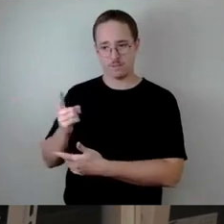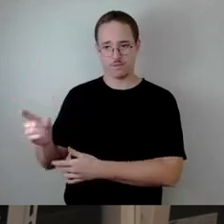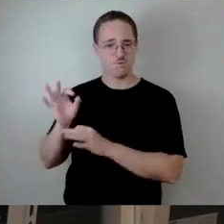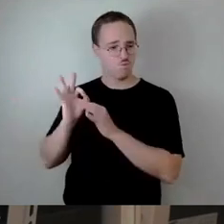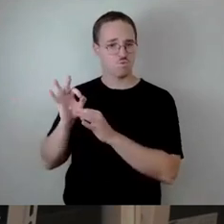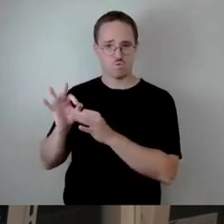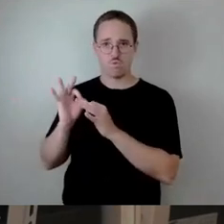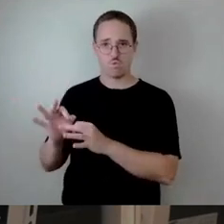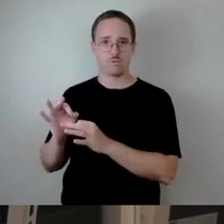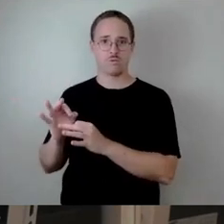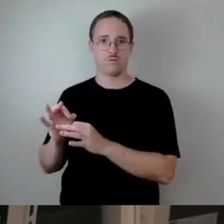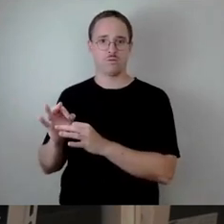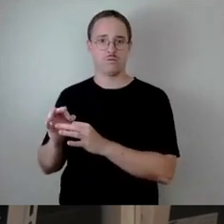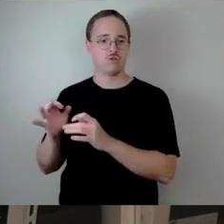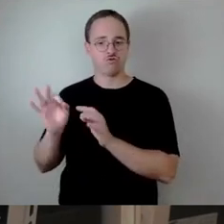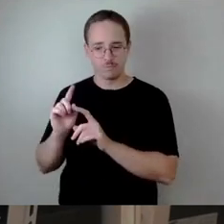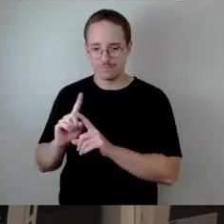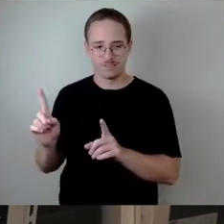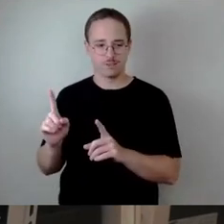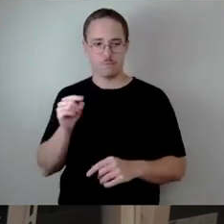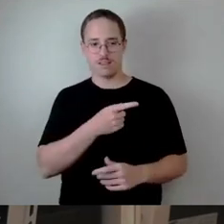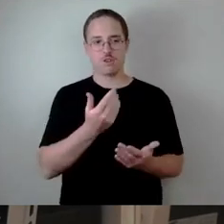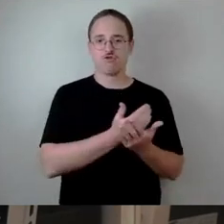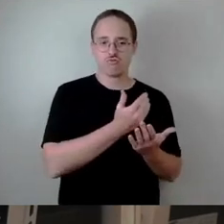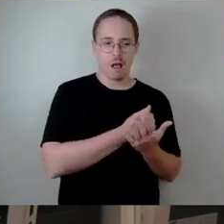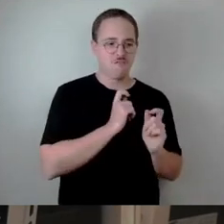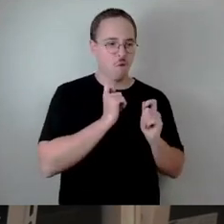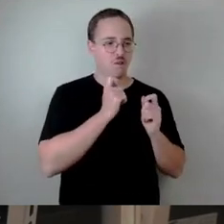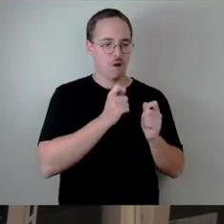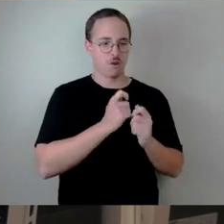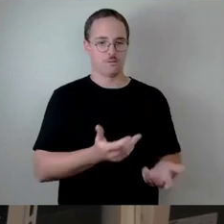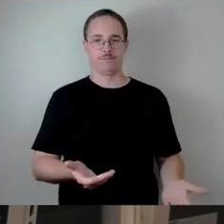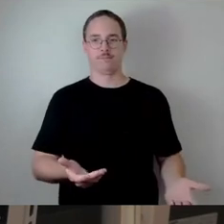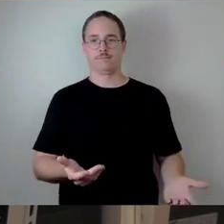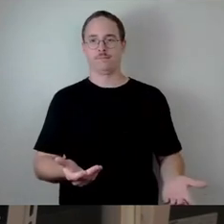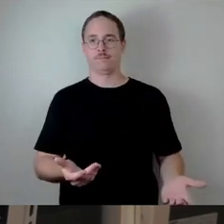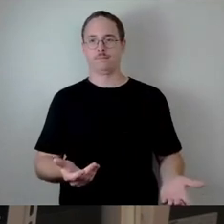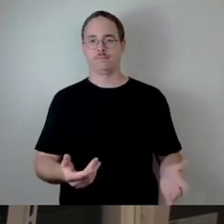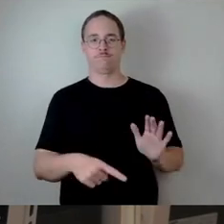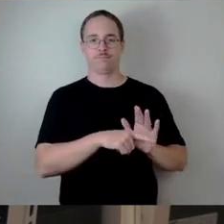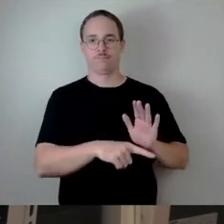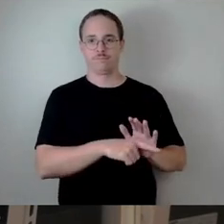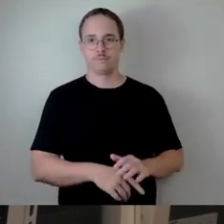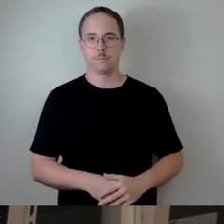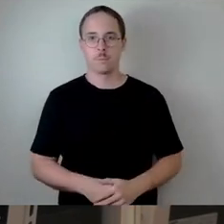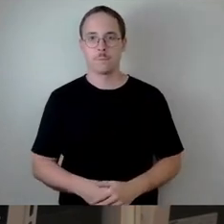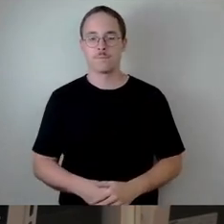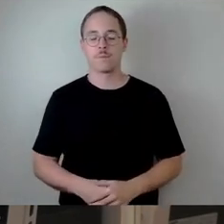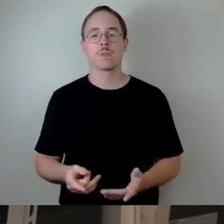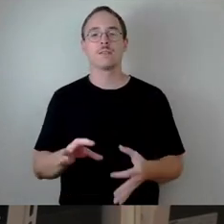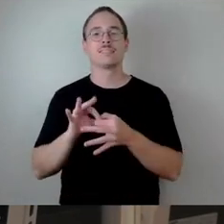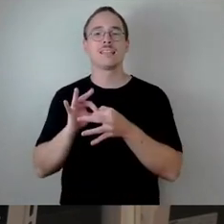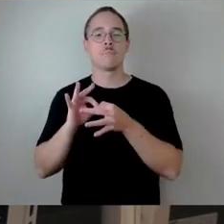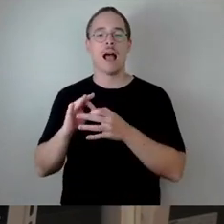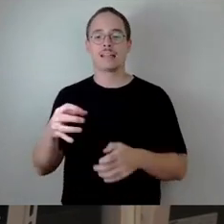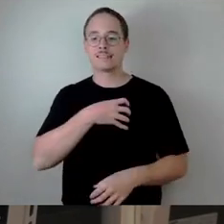an manchen Stellen an Sparvorschlägen haben. So viel dazu und zum Dresden-Pass. Sage ich nur eins. Dresden-Pass, wir werden ihn bis